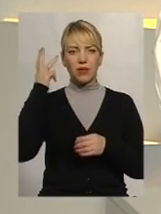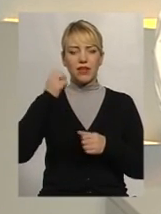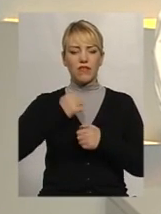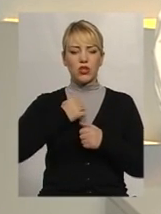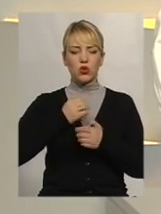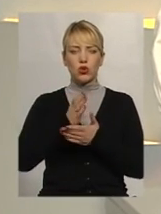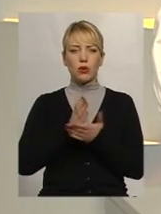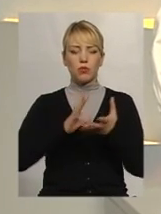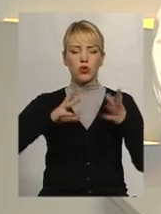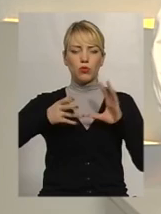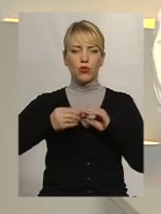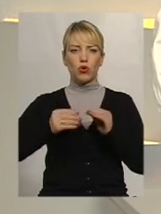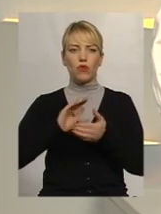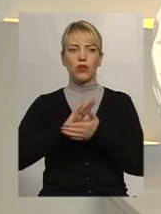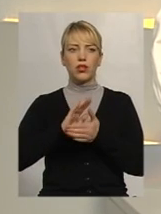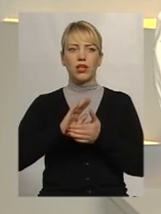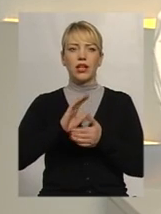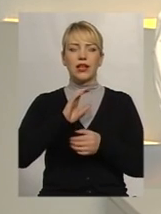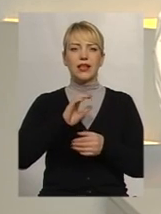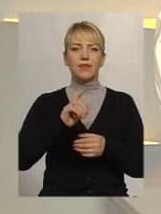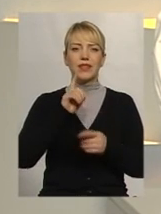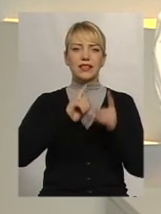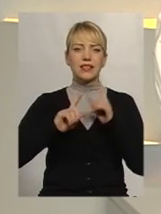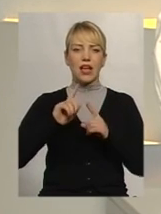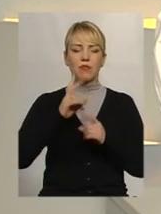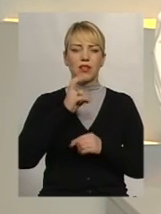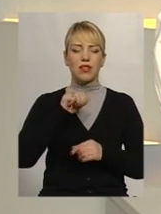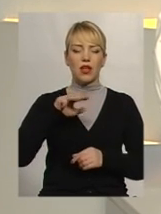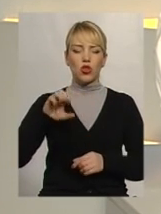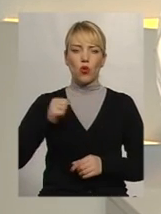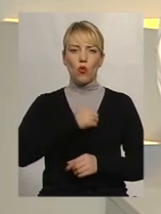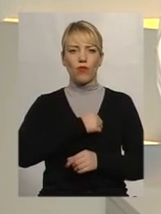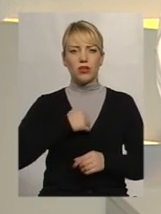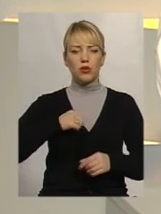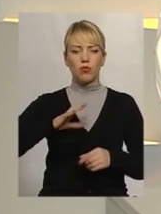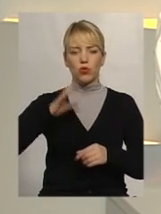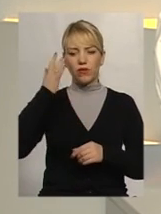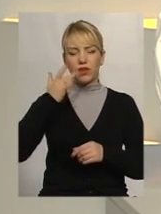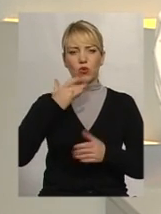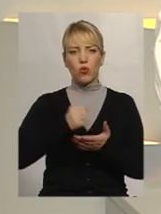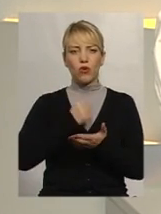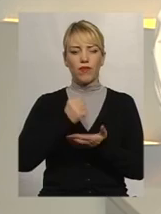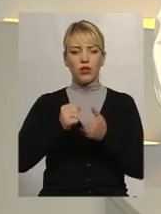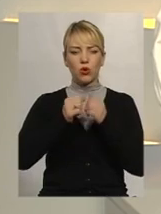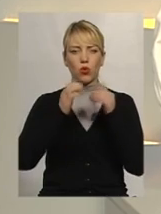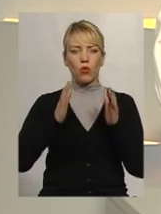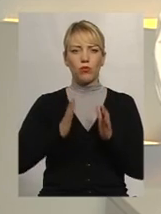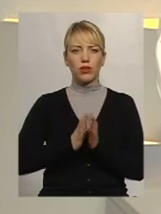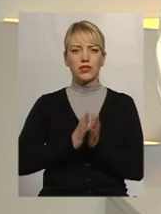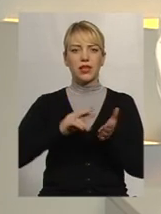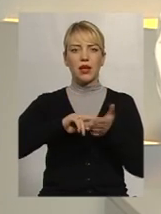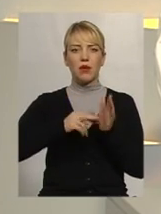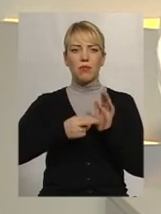підсумовували саміт НАТО у Варшаві. Тоді ще в липні було ухвалено комплексний план підтримки України. От в чому він